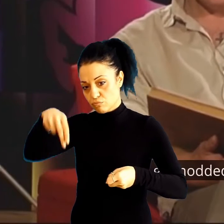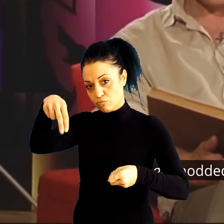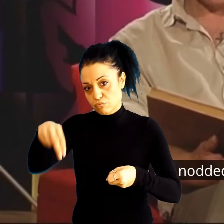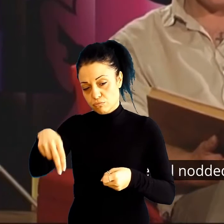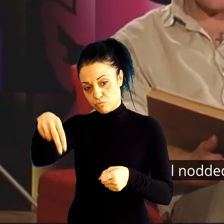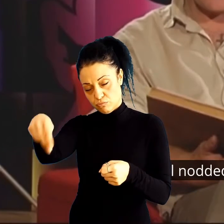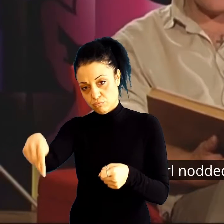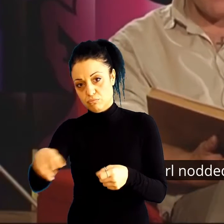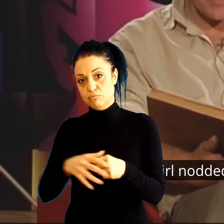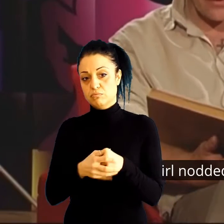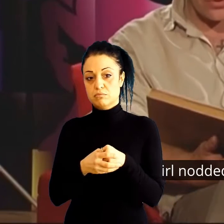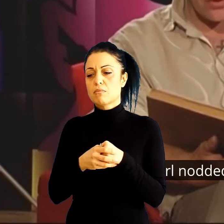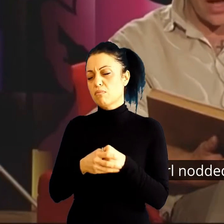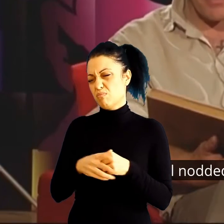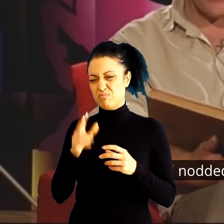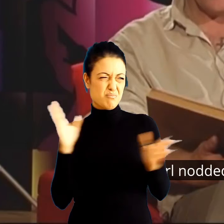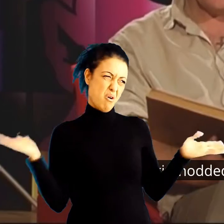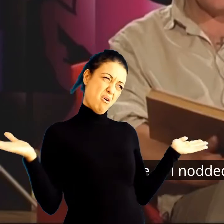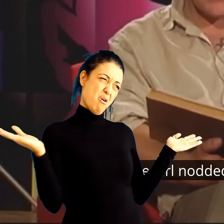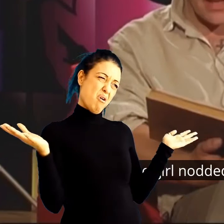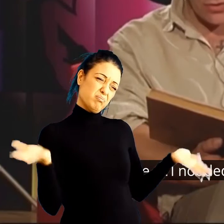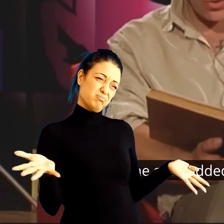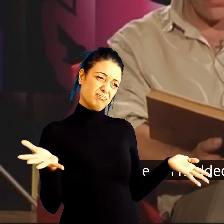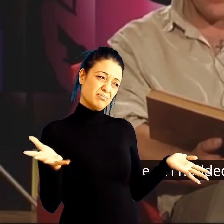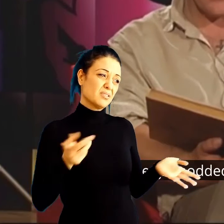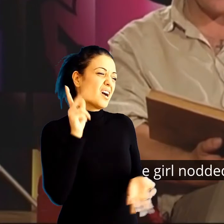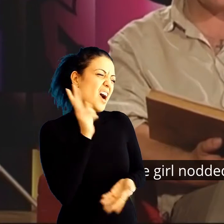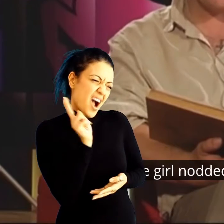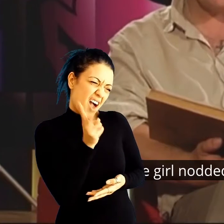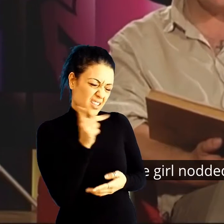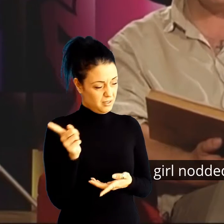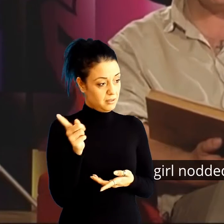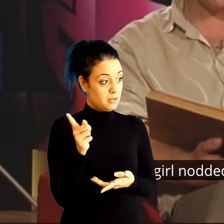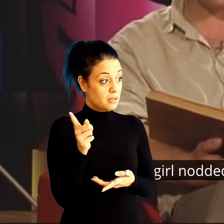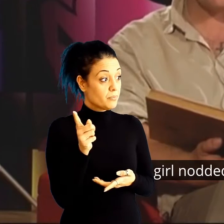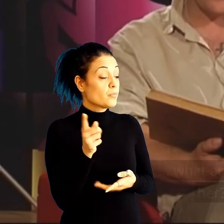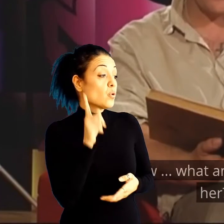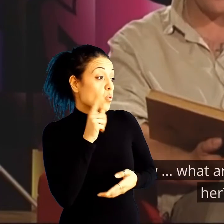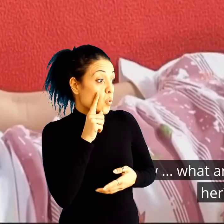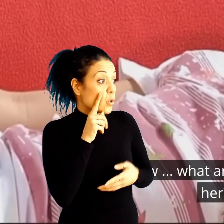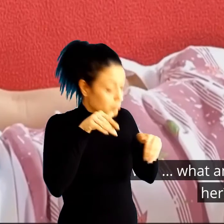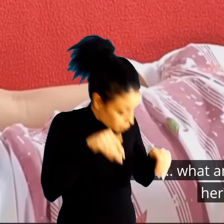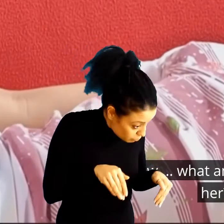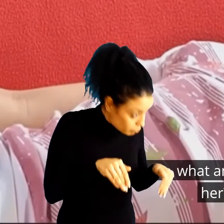Девојчето клибнало со глава, ги зело стомните и тргнало во ноќите.